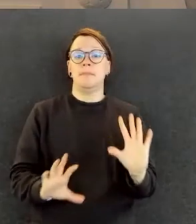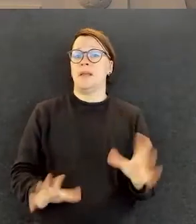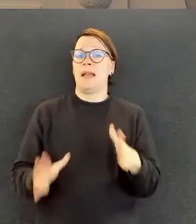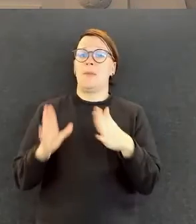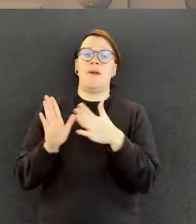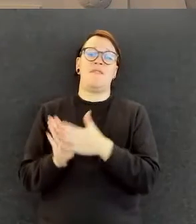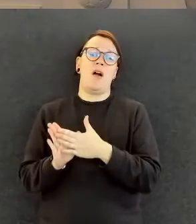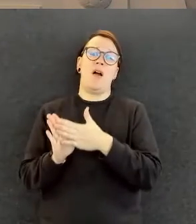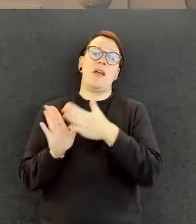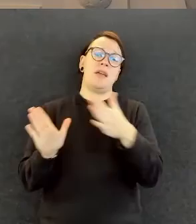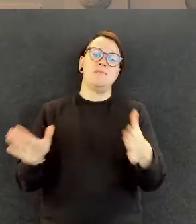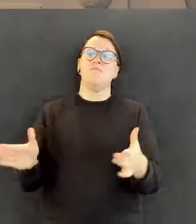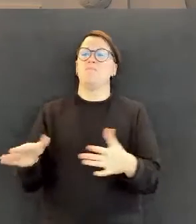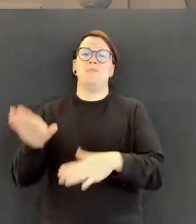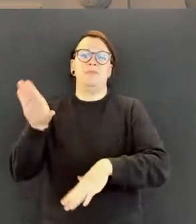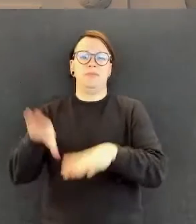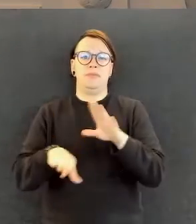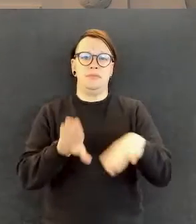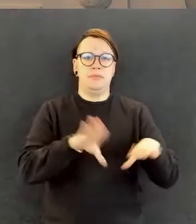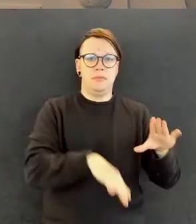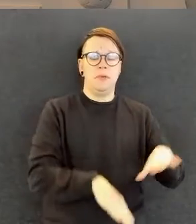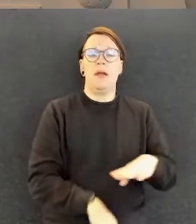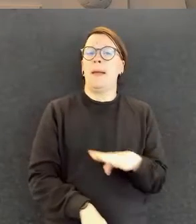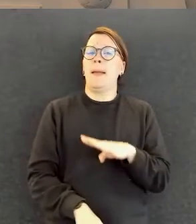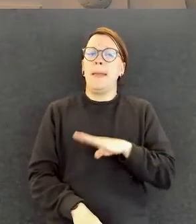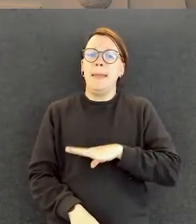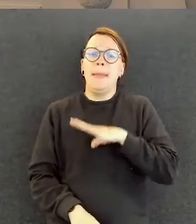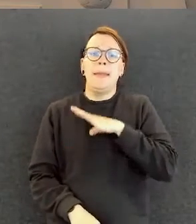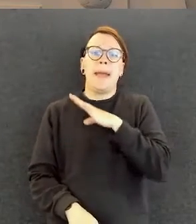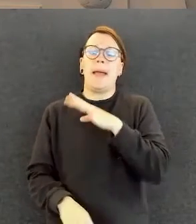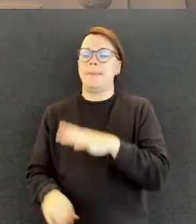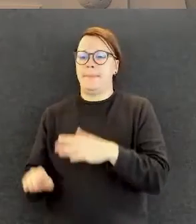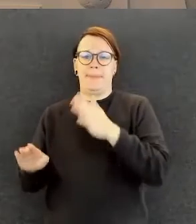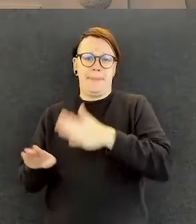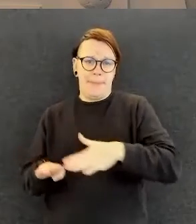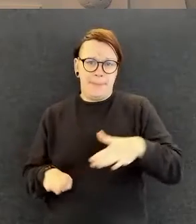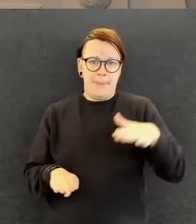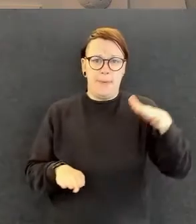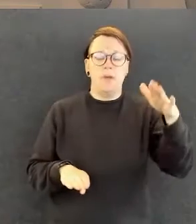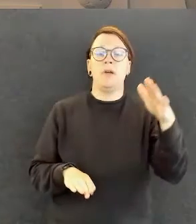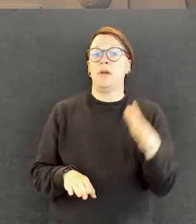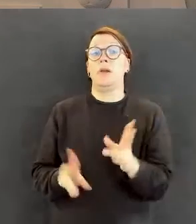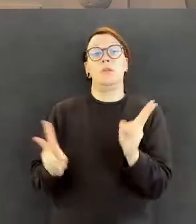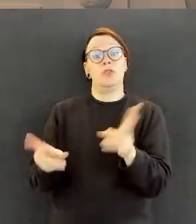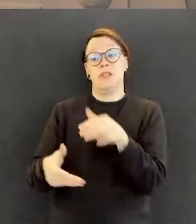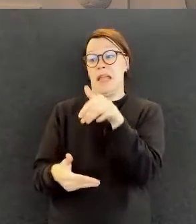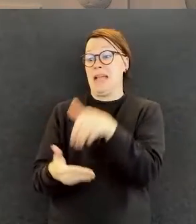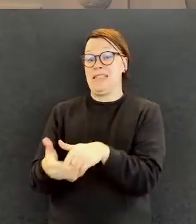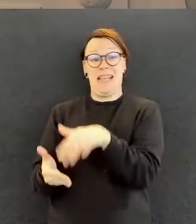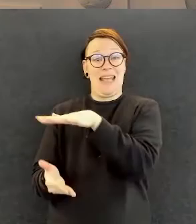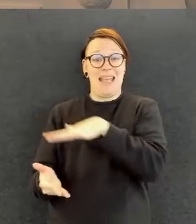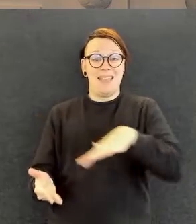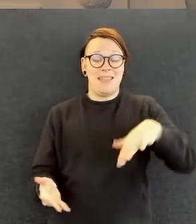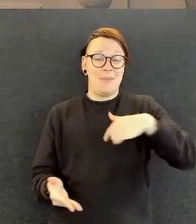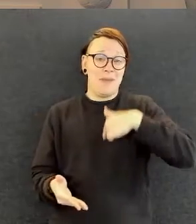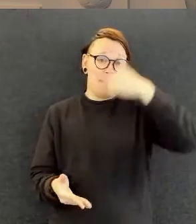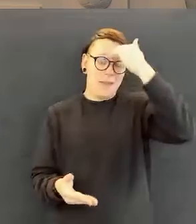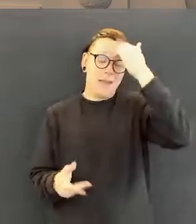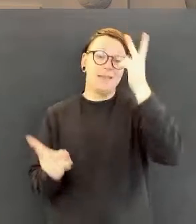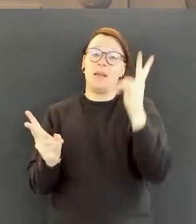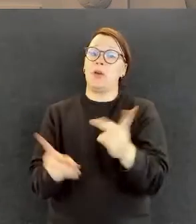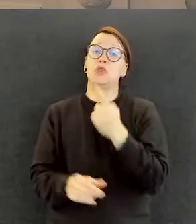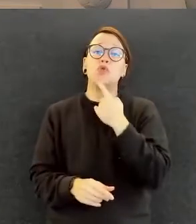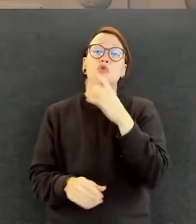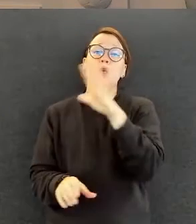Ja tämmöisenä, että jos me ollaan sitä, kun mä tiedän, että meidän jäsenkenttä on samanlainen. Ne on eri ikäisiä, ne on eri elämänvaiheessa, ne asuu eri puolilla Suomea,